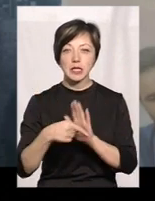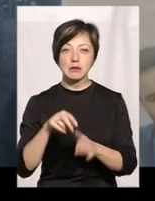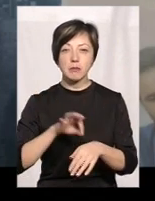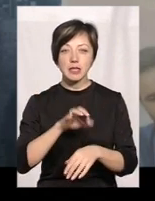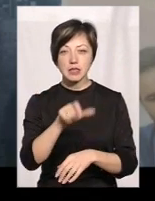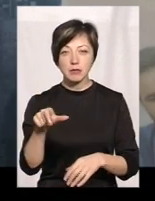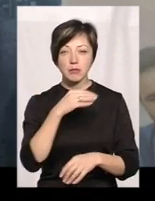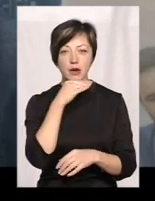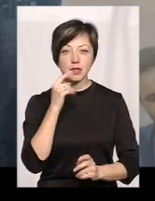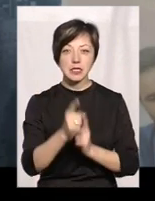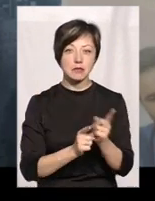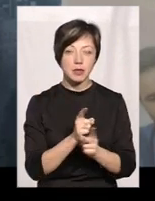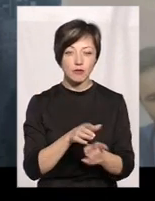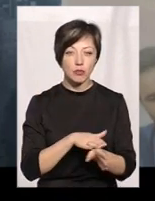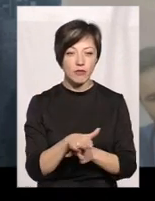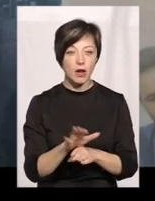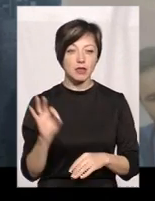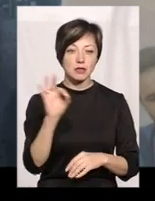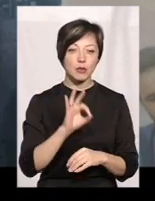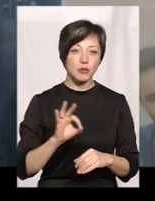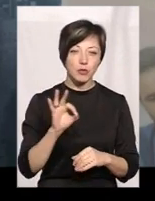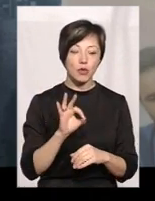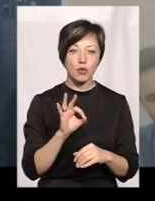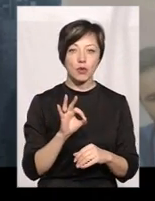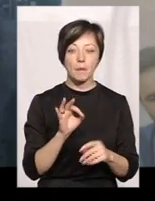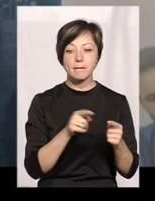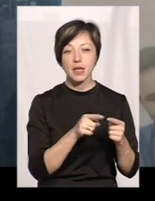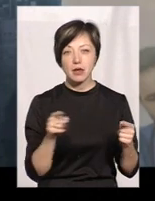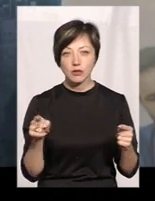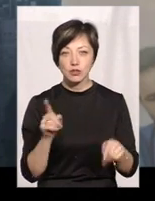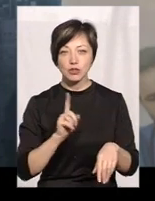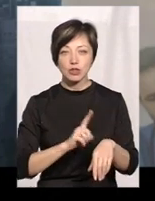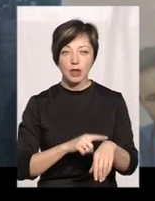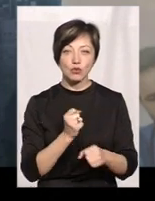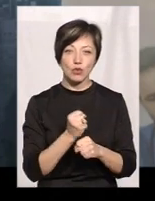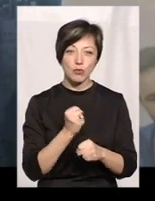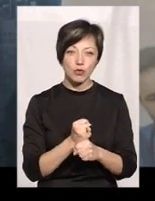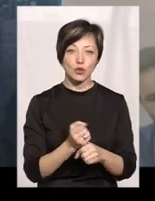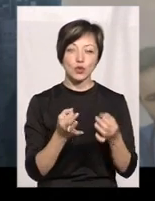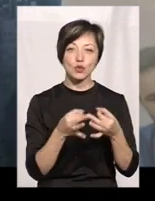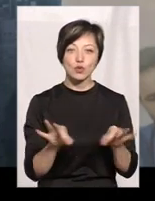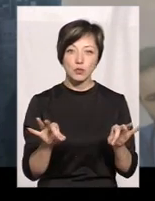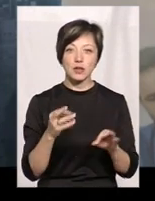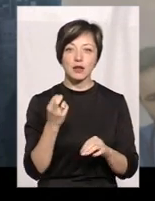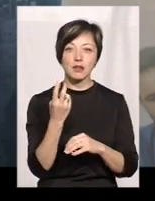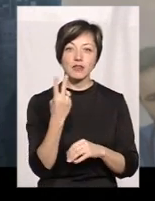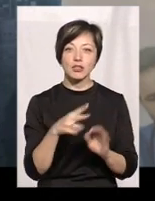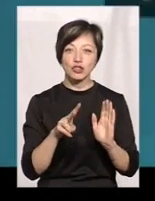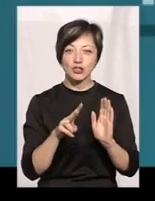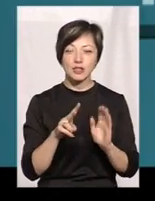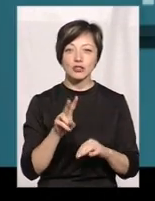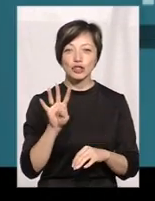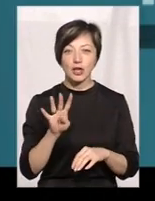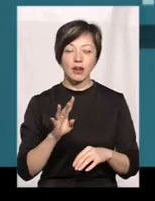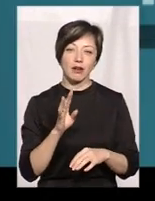тому що дуже багато змін відбувається щодо періоду надання часу робочого, доступність 24 на 7 і так далі.